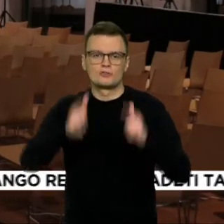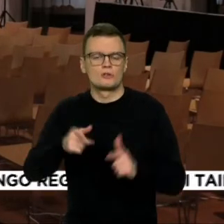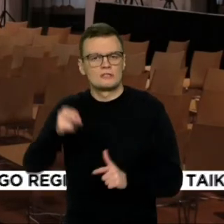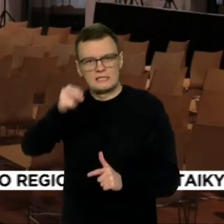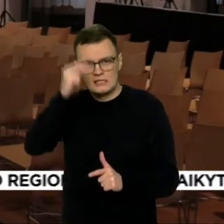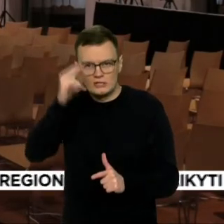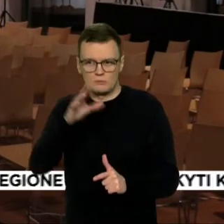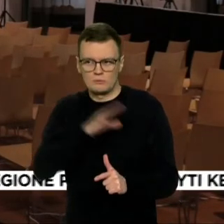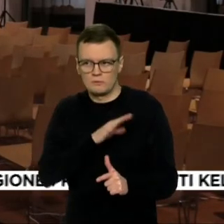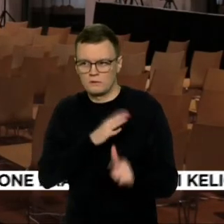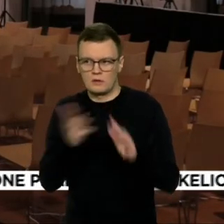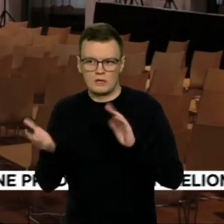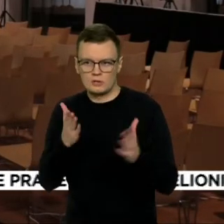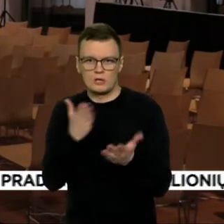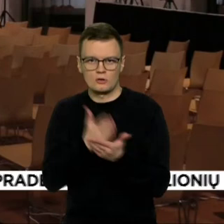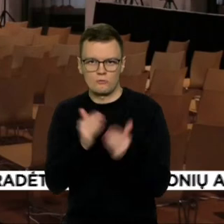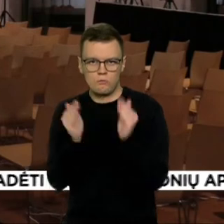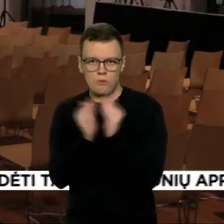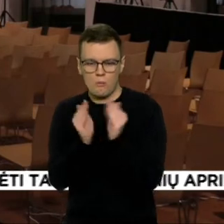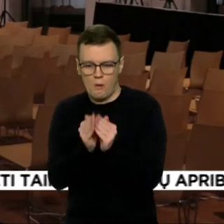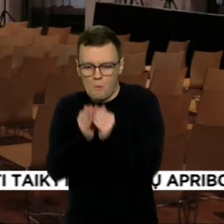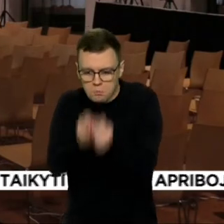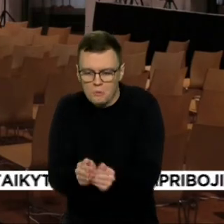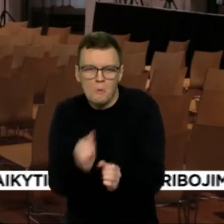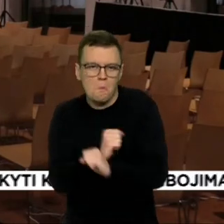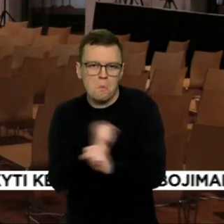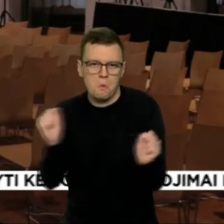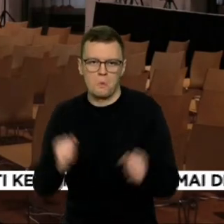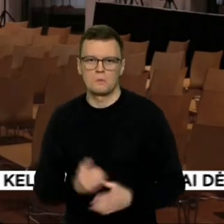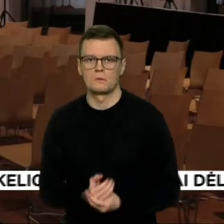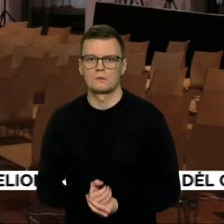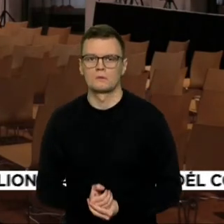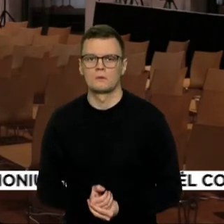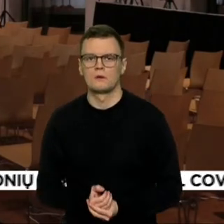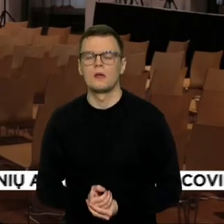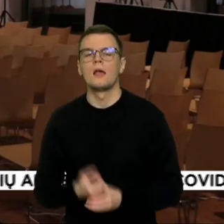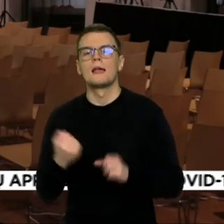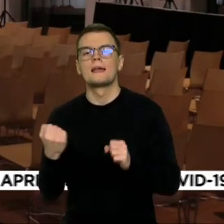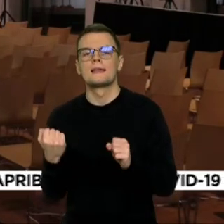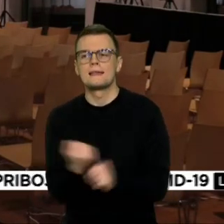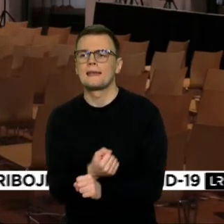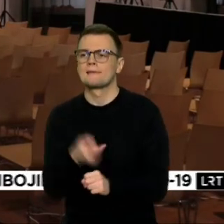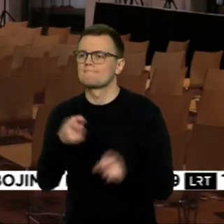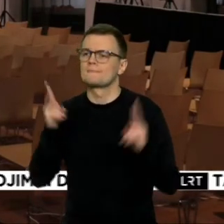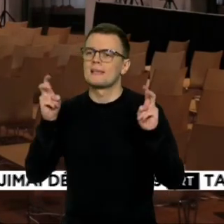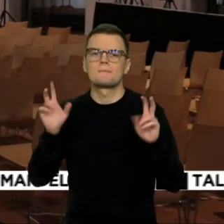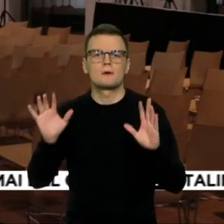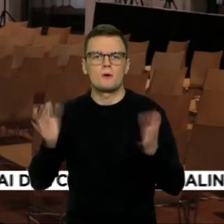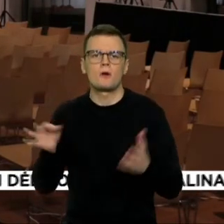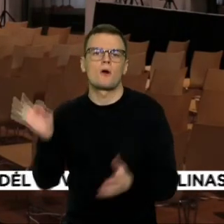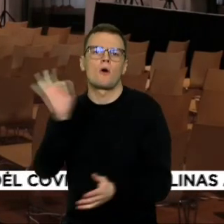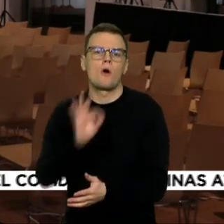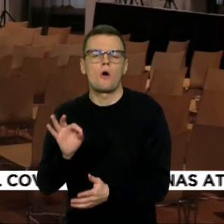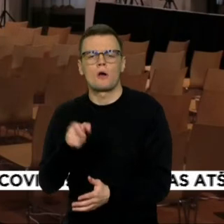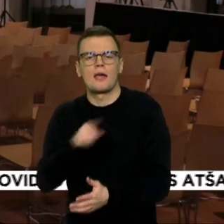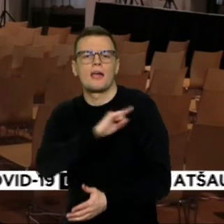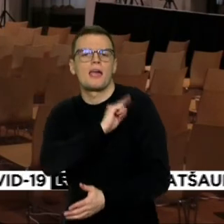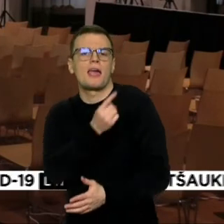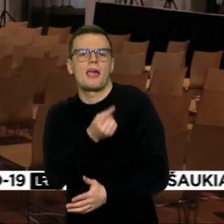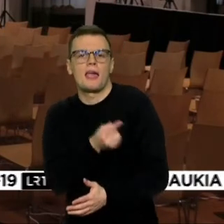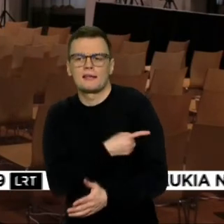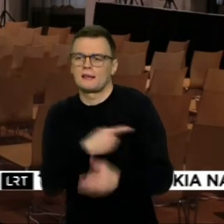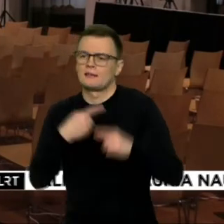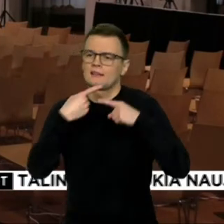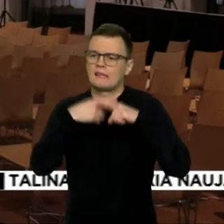viena iš šių temų tai yra energetikos infrastruktūros apsaugojimas ir kaip reikės tą užtikrinti, nes, na, viena